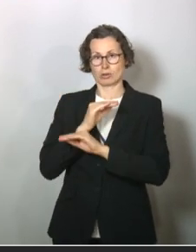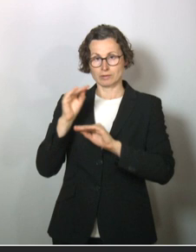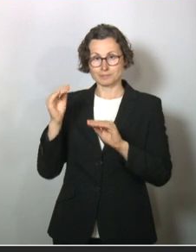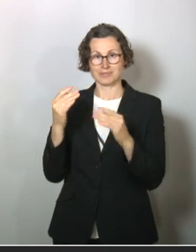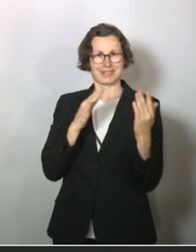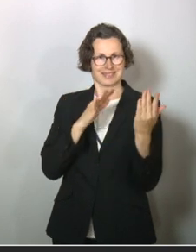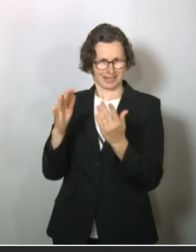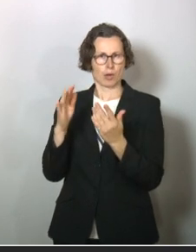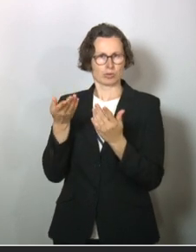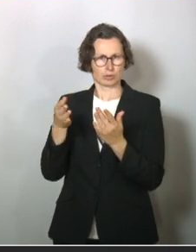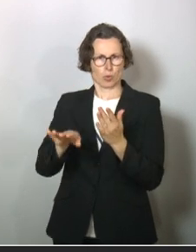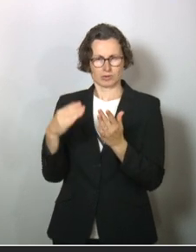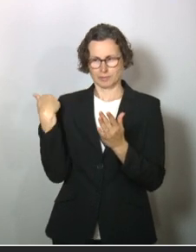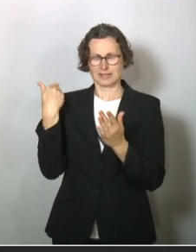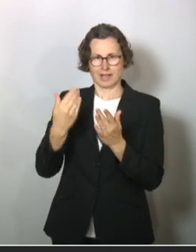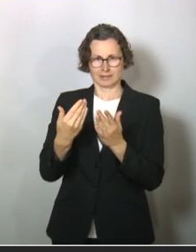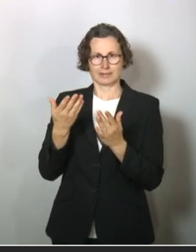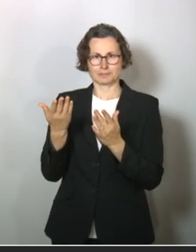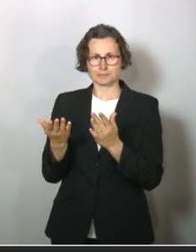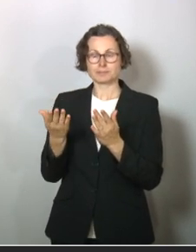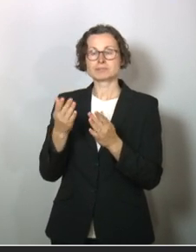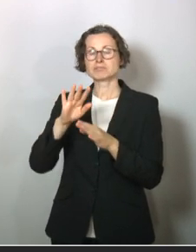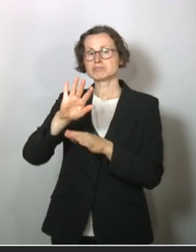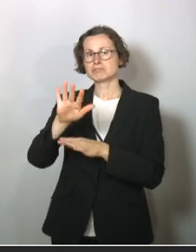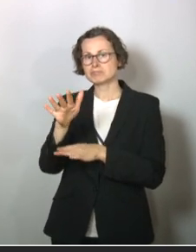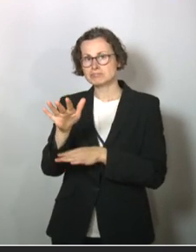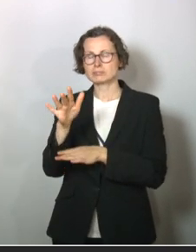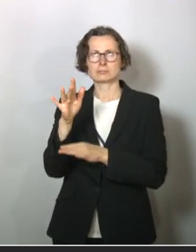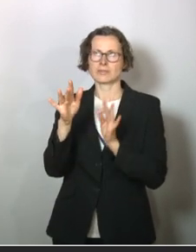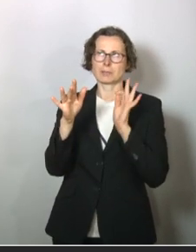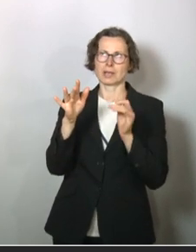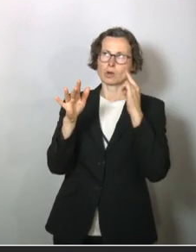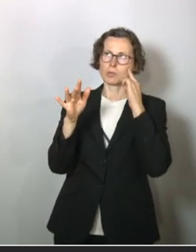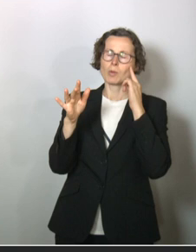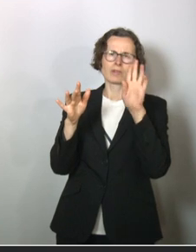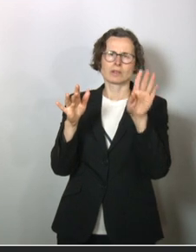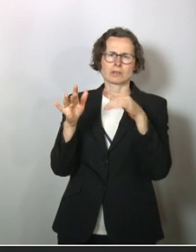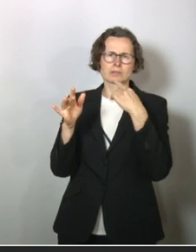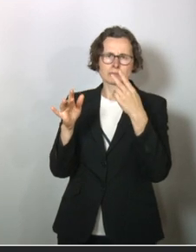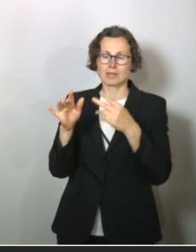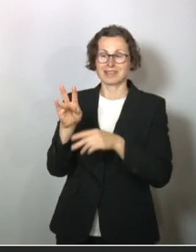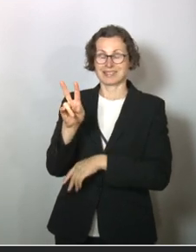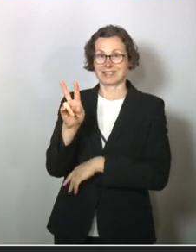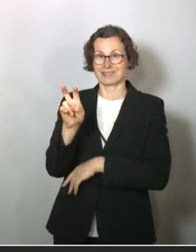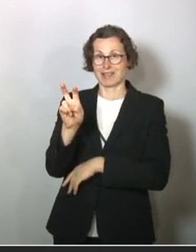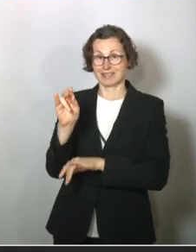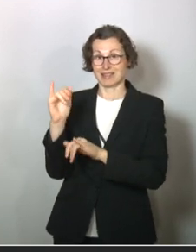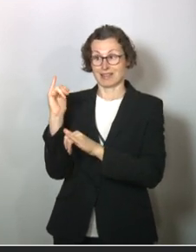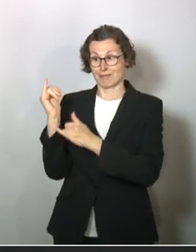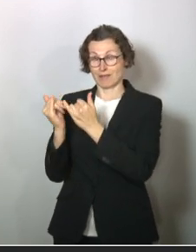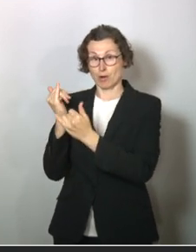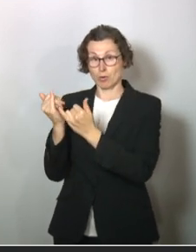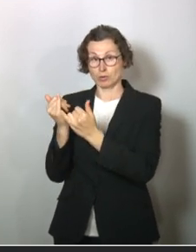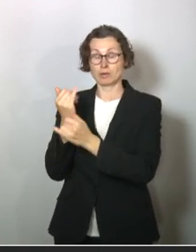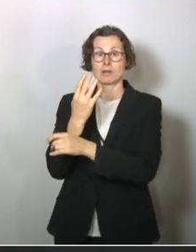fast 10.000 Todesfällen sind rund, ich habe es jetzt nicht mehr ganz genau im Kopf, schauen Sie es nach, 20 Frauen und